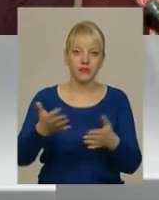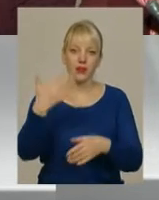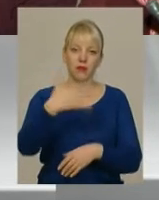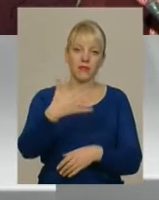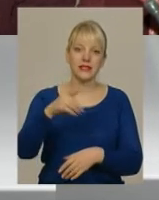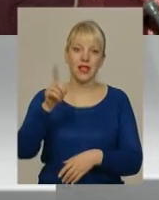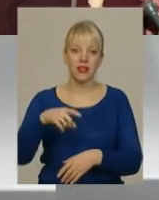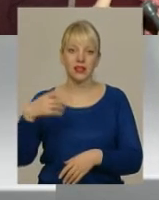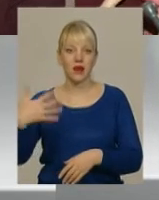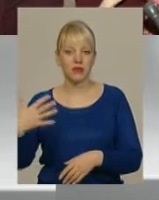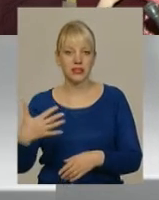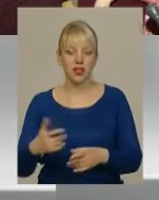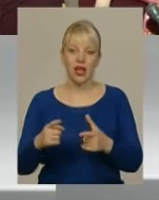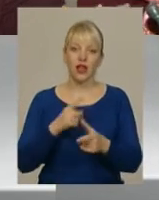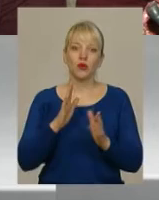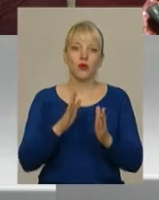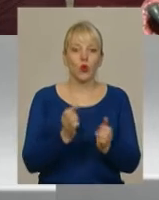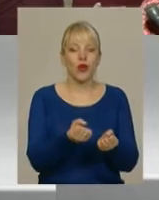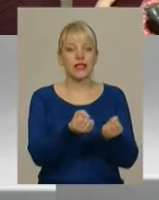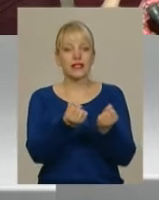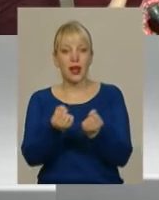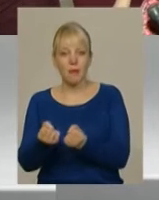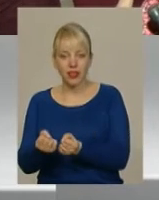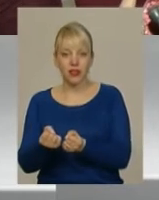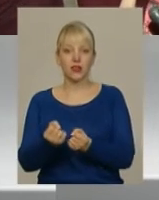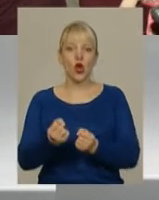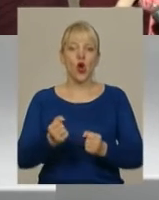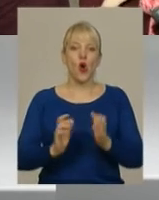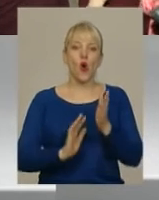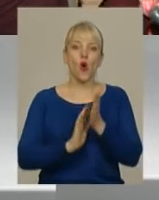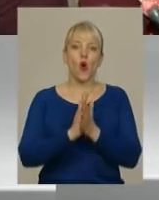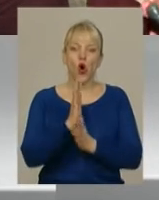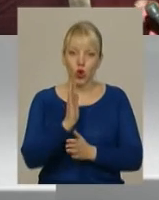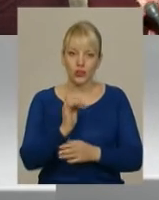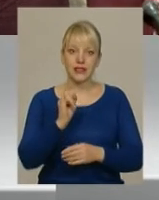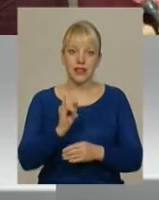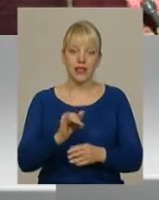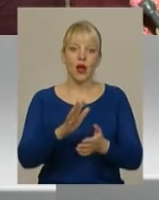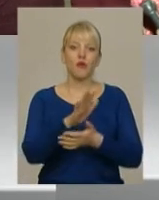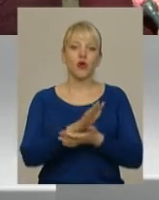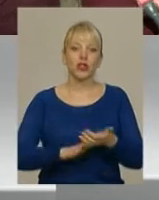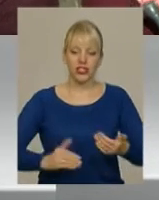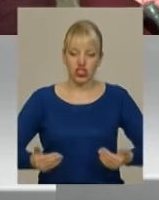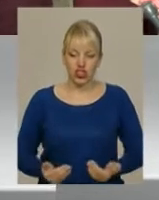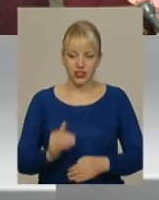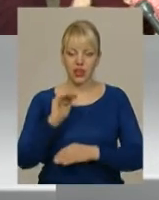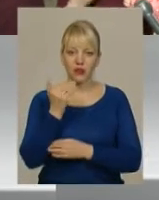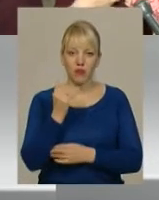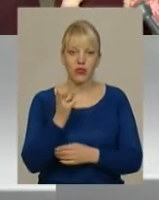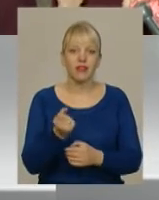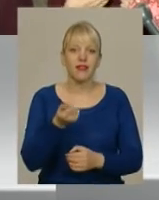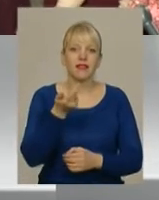вона тільки замедлить рост, але і продлить життя дитина на кілька років, або дасть